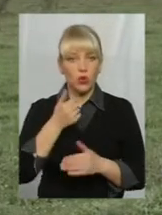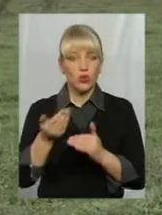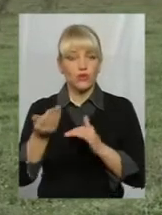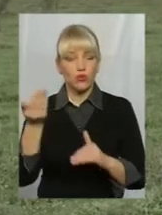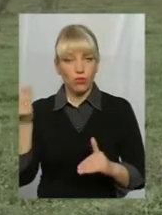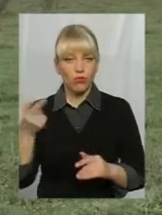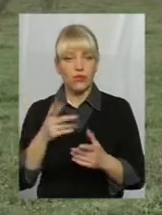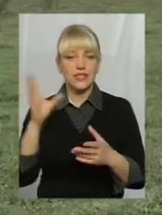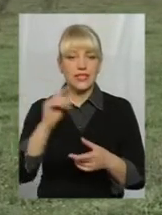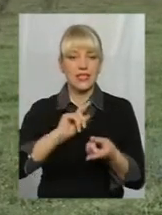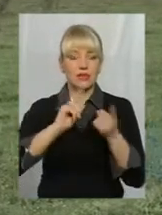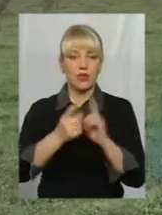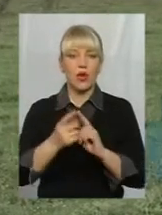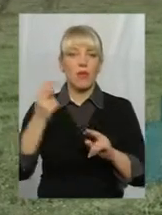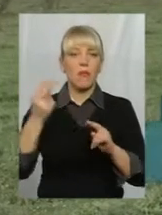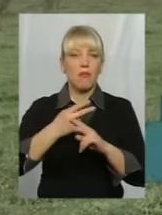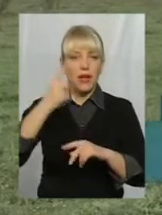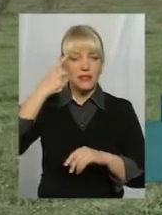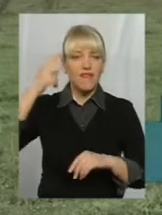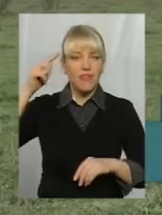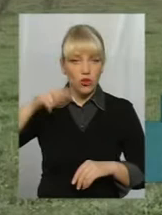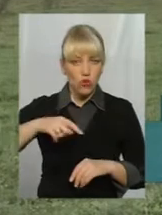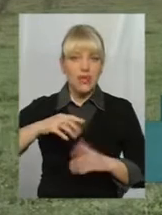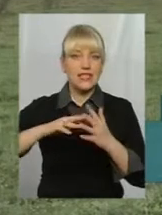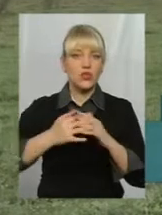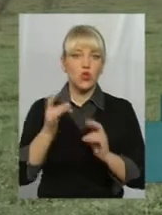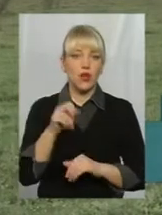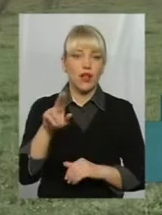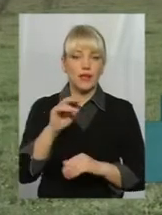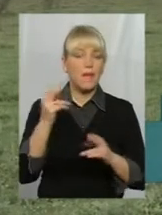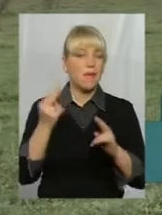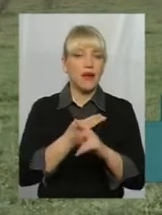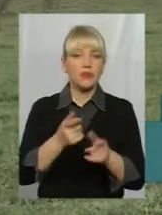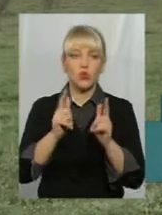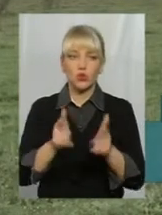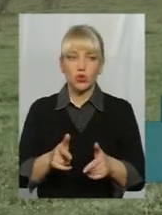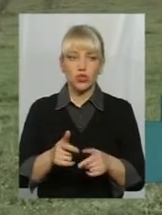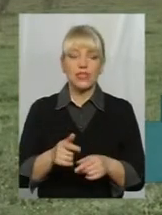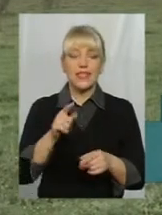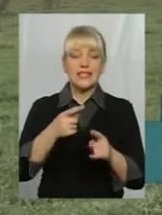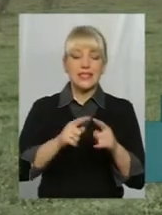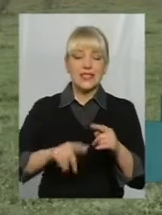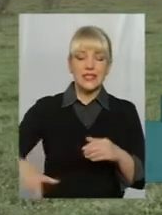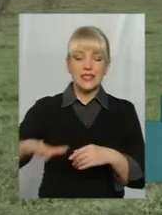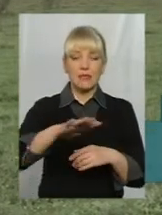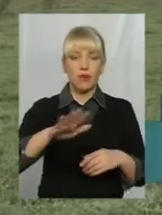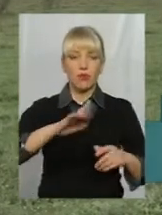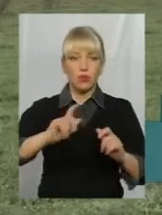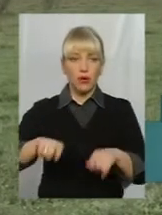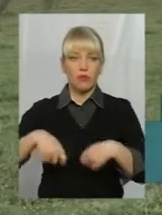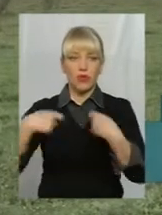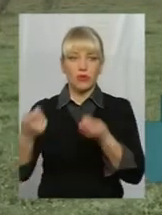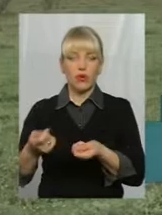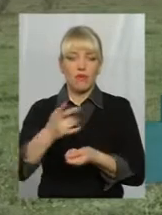ради, без попередження, без узгодження, близько чотирьох років ця ділянка була передана у приватну власність по два